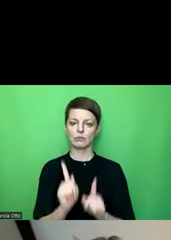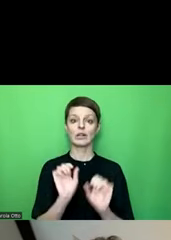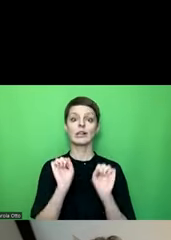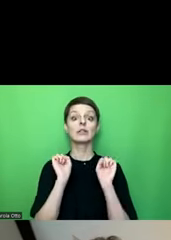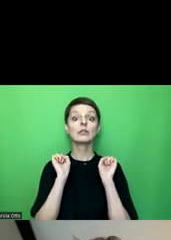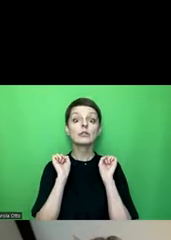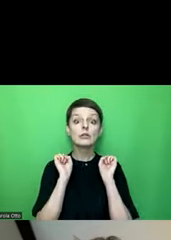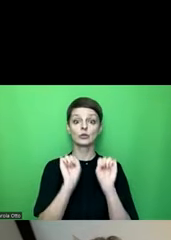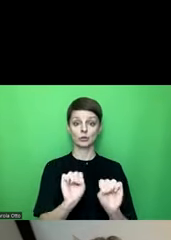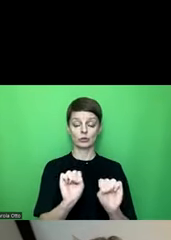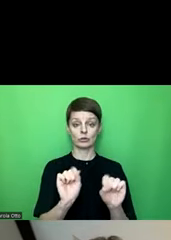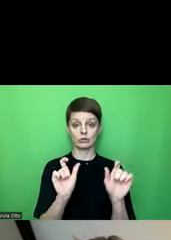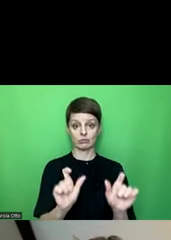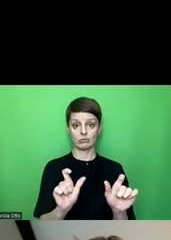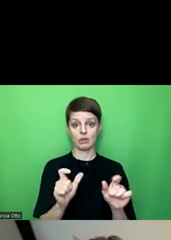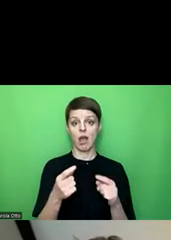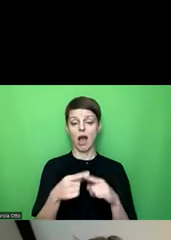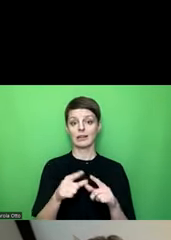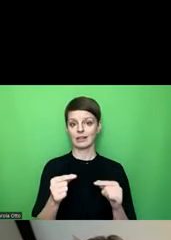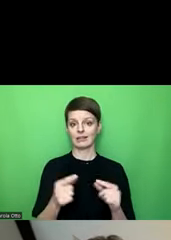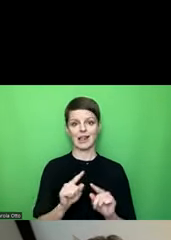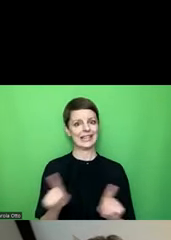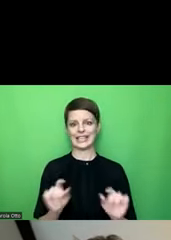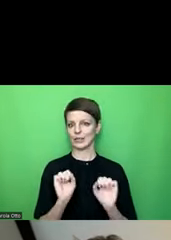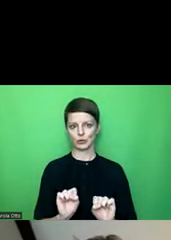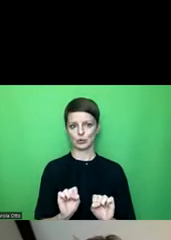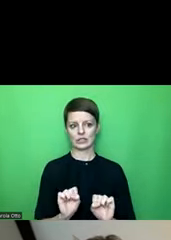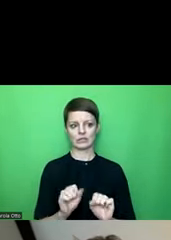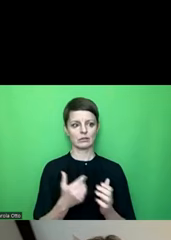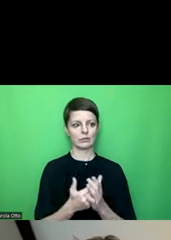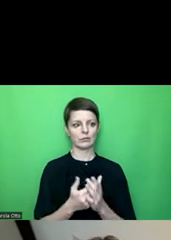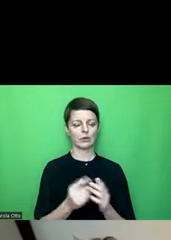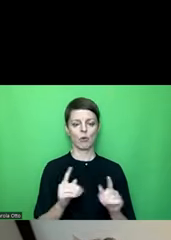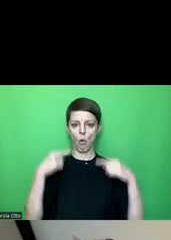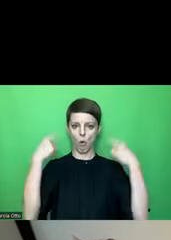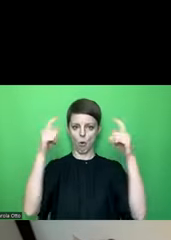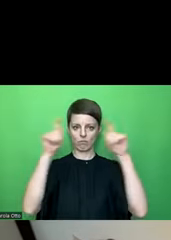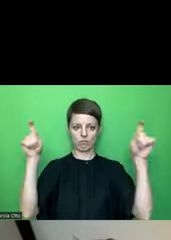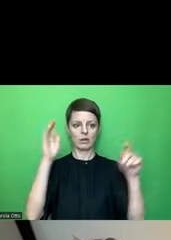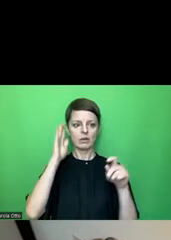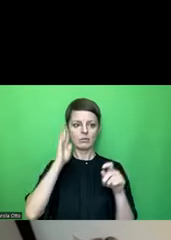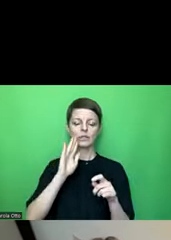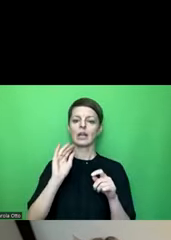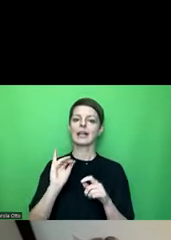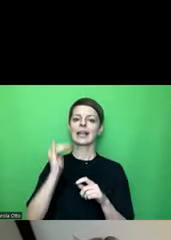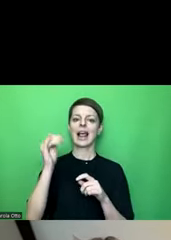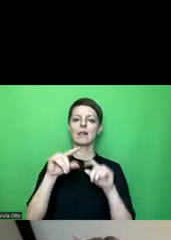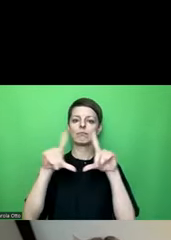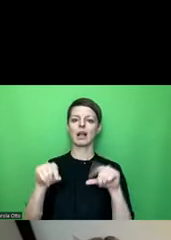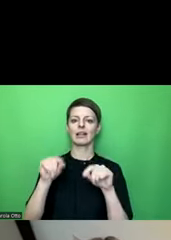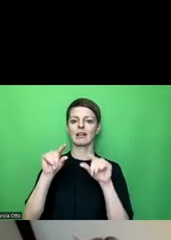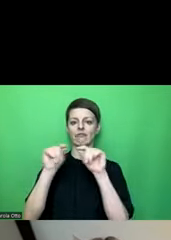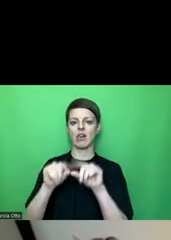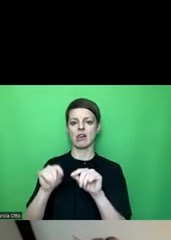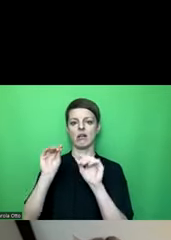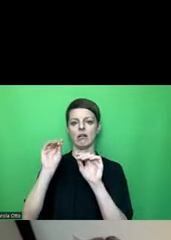und die anderen als nicht geschützt. Also hier in dem Fall schreibe ich oben hin, bitte füllen Sie die gelb markierten Felder aus.